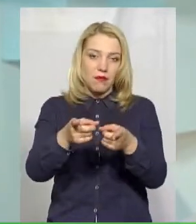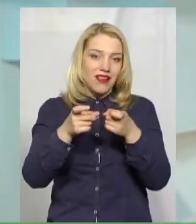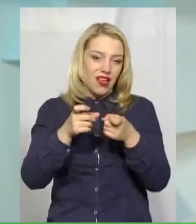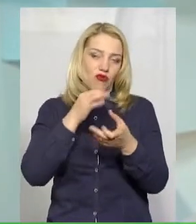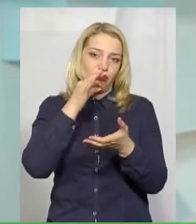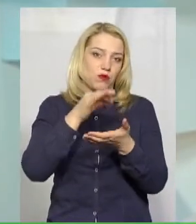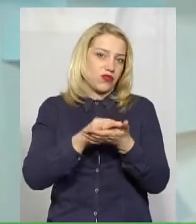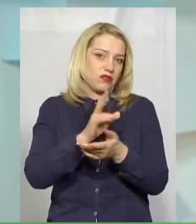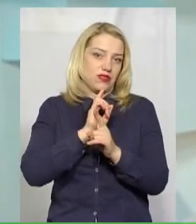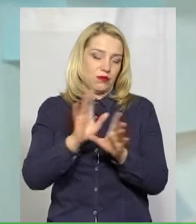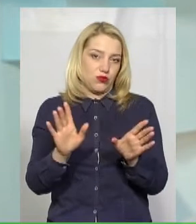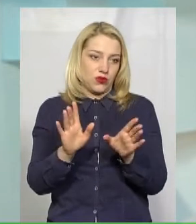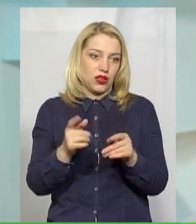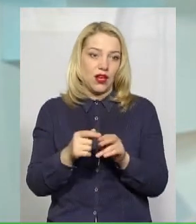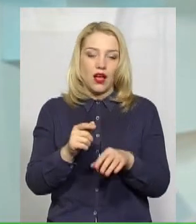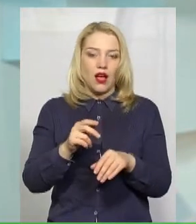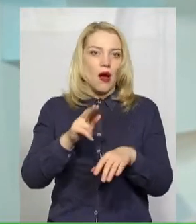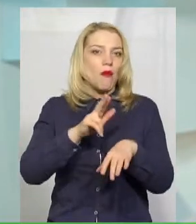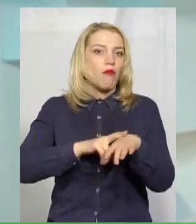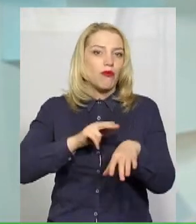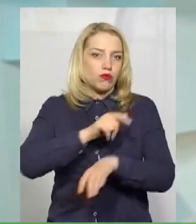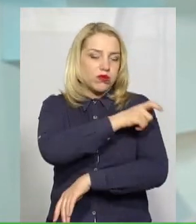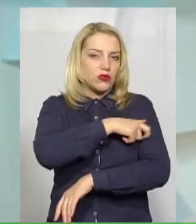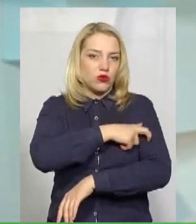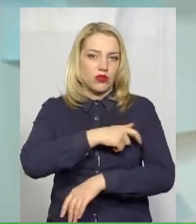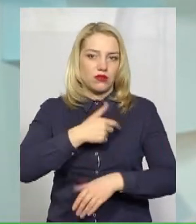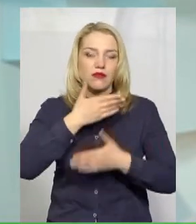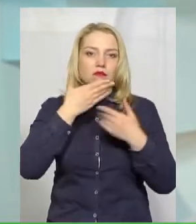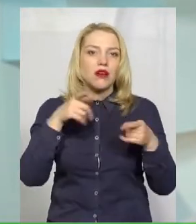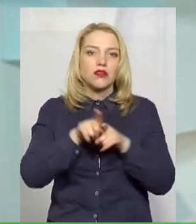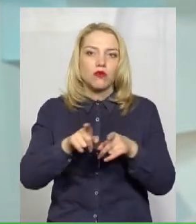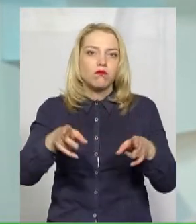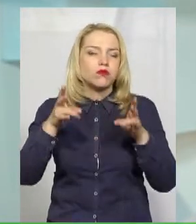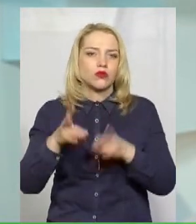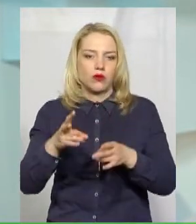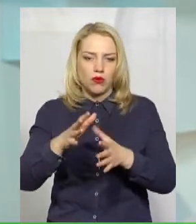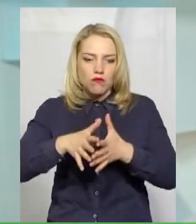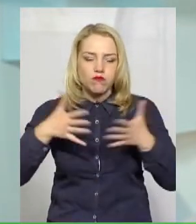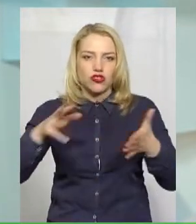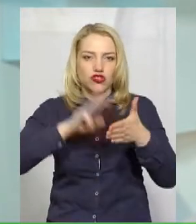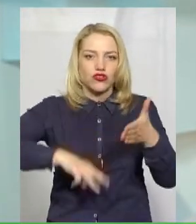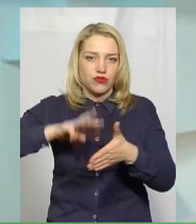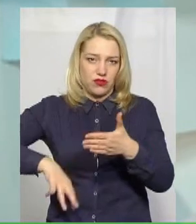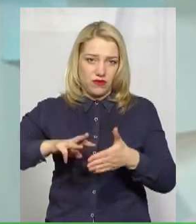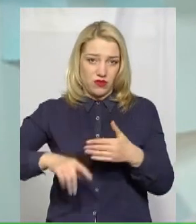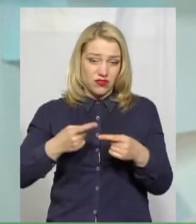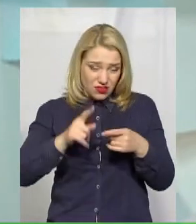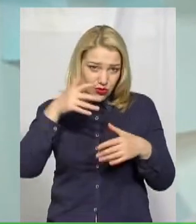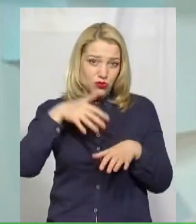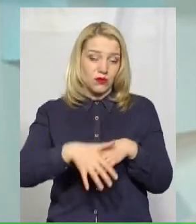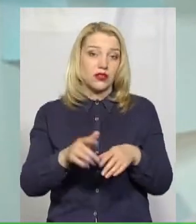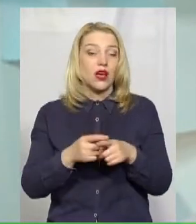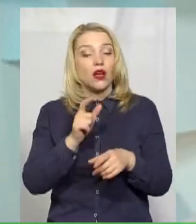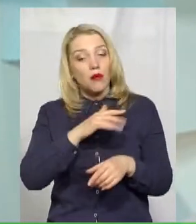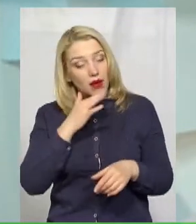усіх немає. Як вже казала, в патрульних немає такої якоїсь потреби написати побільше протоколів. Всі це розуміють. Багато